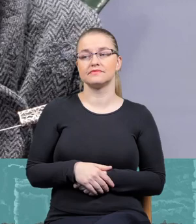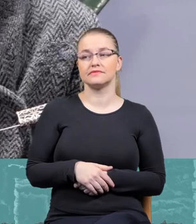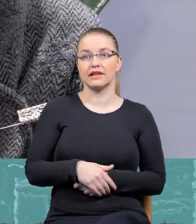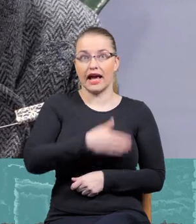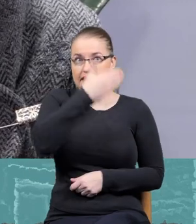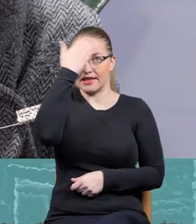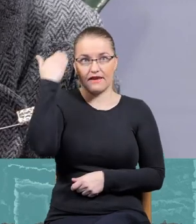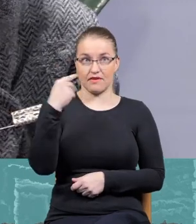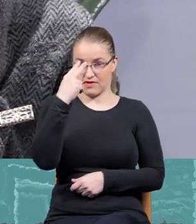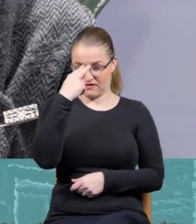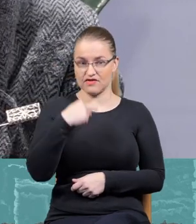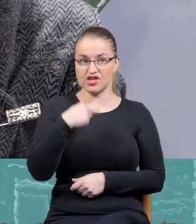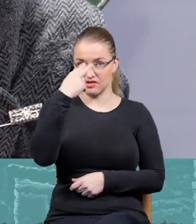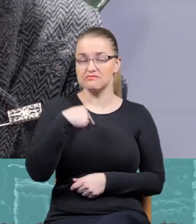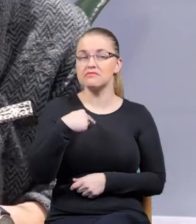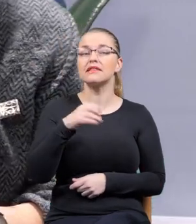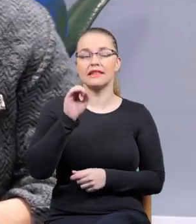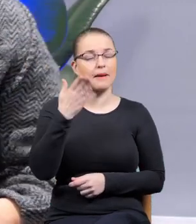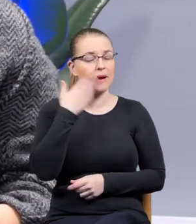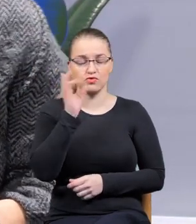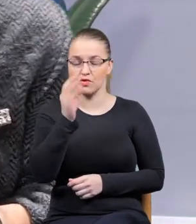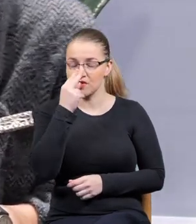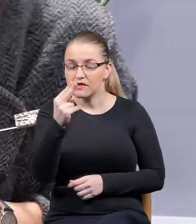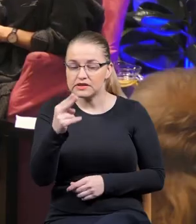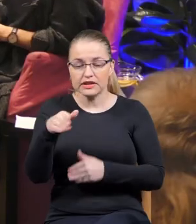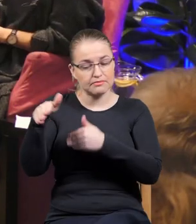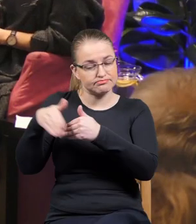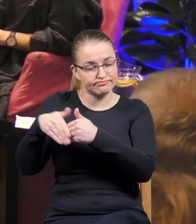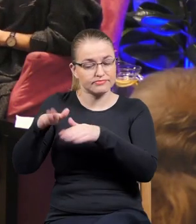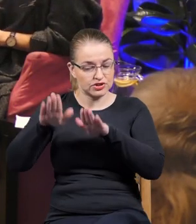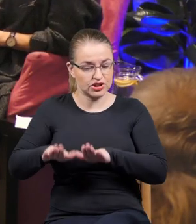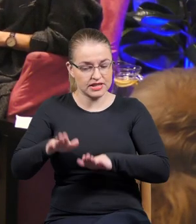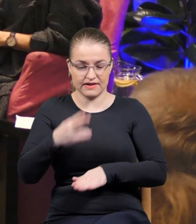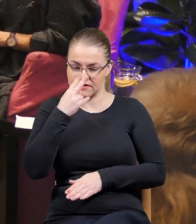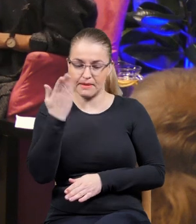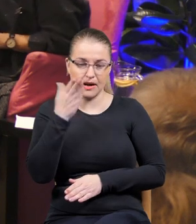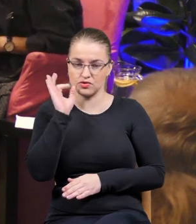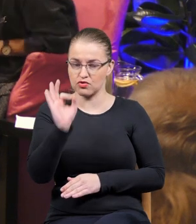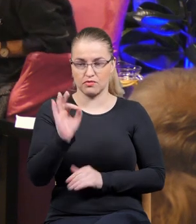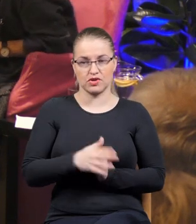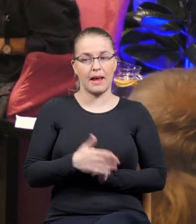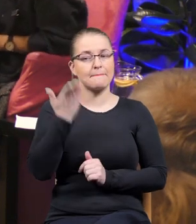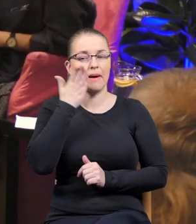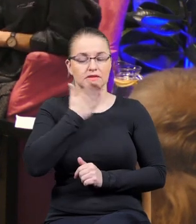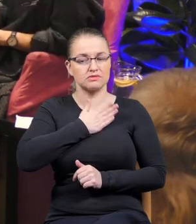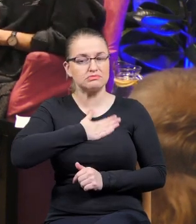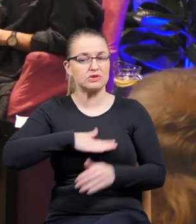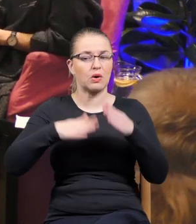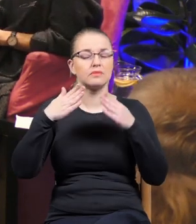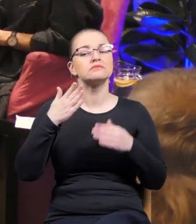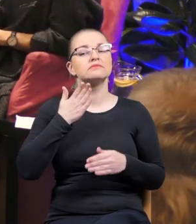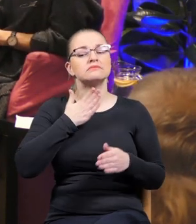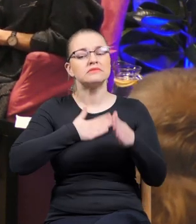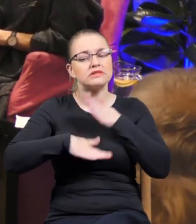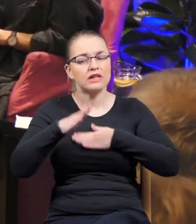Ja nie wiem, czym mnie widzieć. Ja cię bardzo dobrze widzę. Siedzę koło ciebie i widzę cię bardzo dobrze i bardzo mi miło i cieszę się. Ale